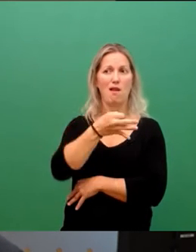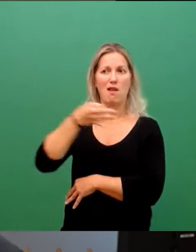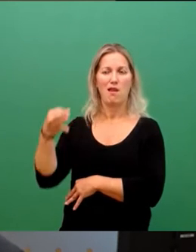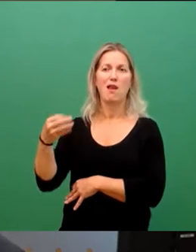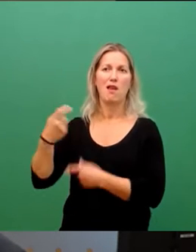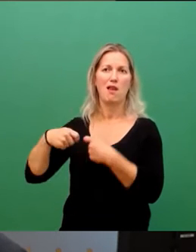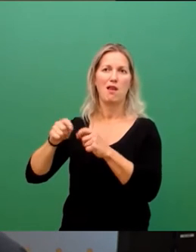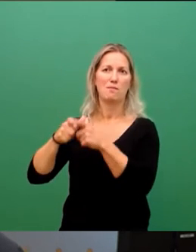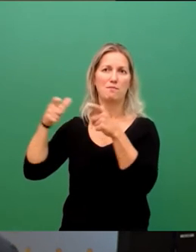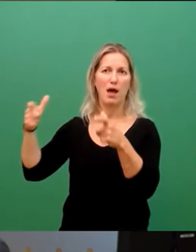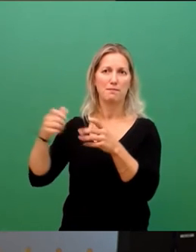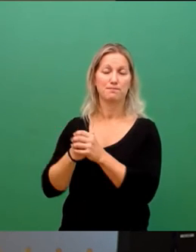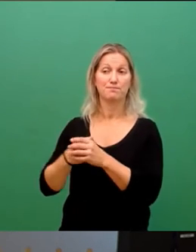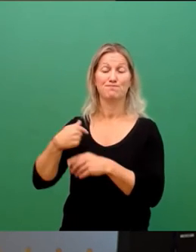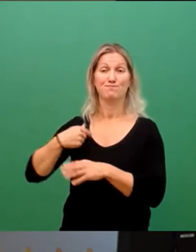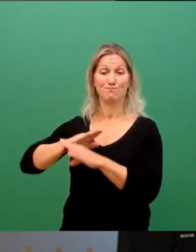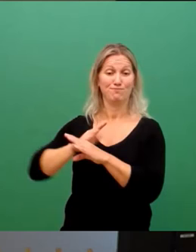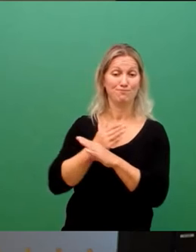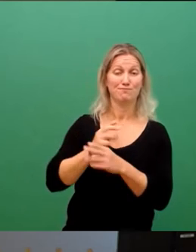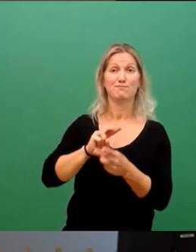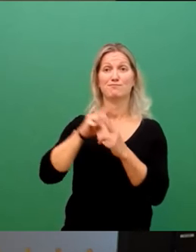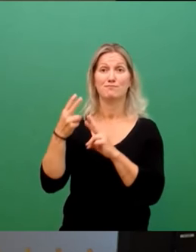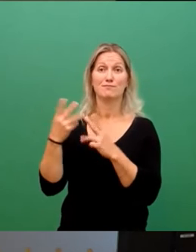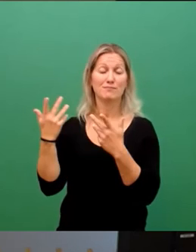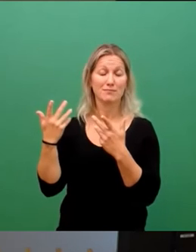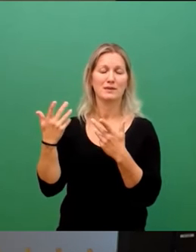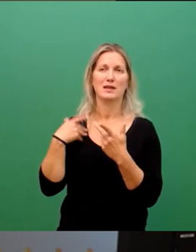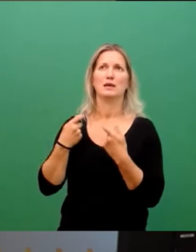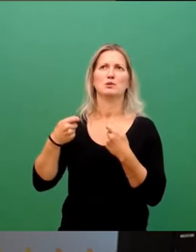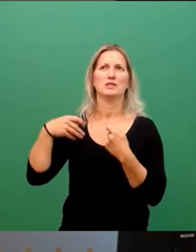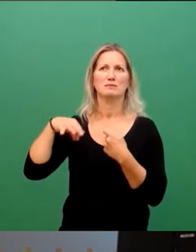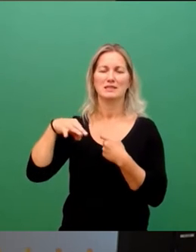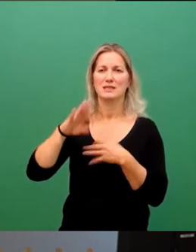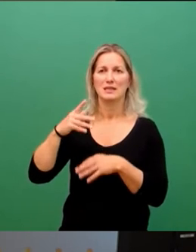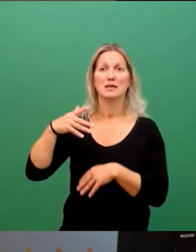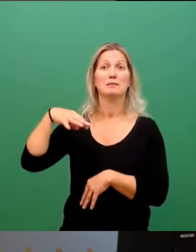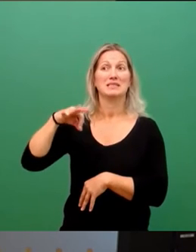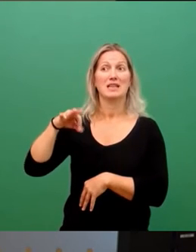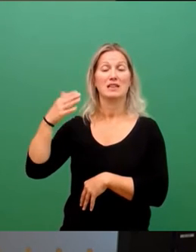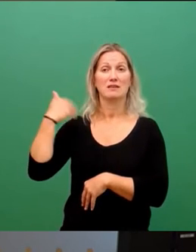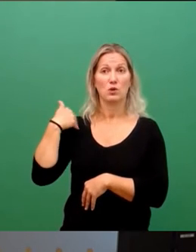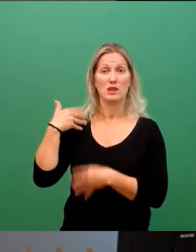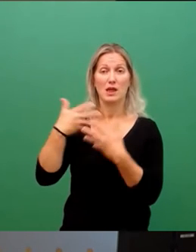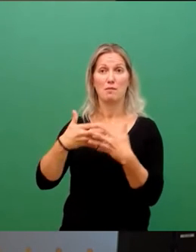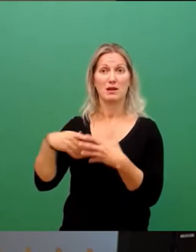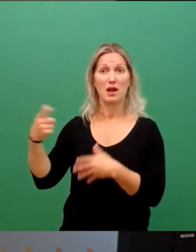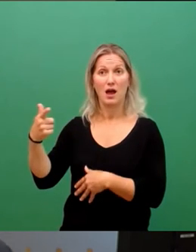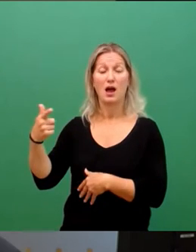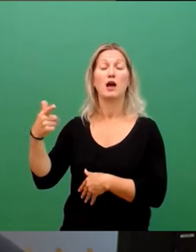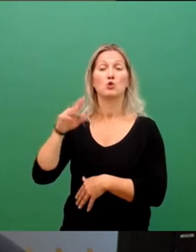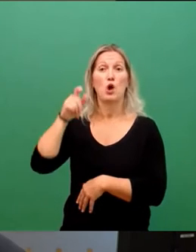Columbus abgelöst, Bundespräsident der Vereinigten Staaten, nämlich zur